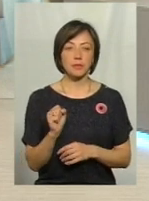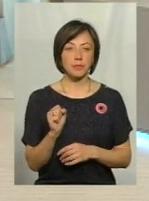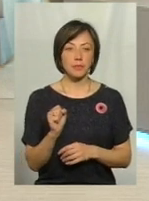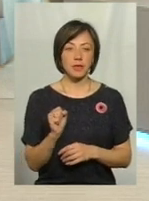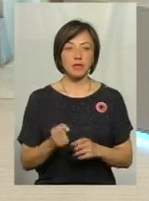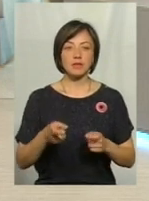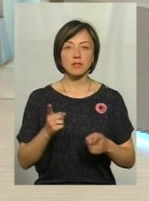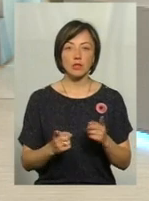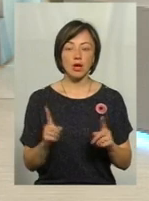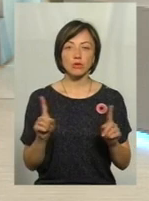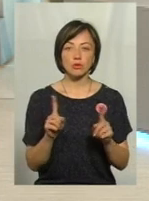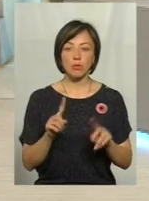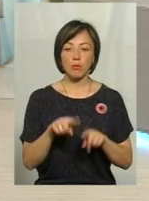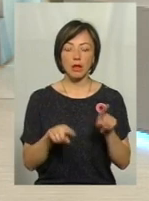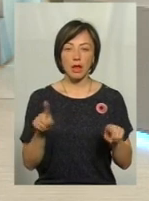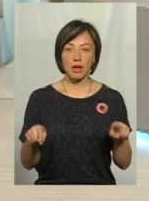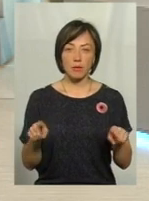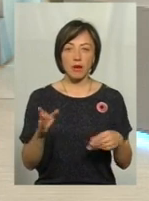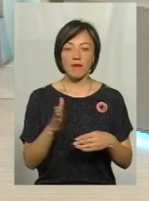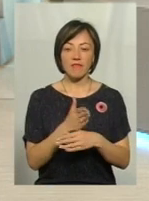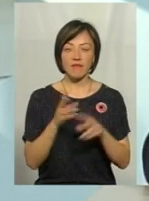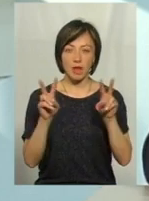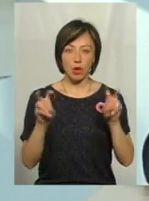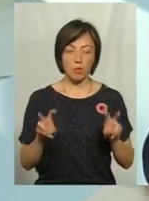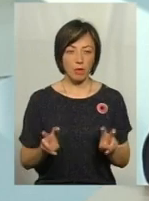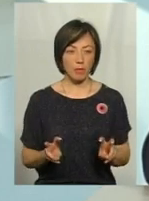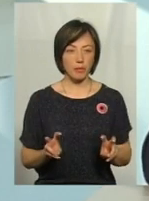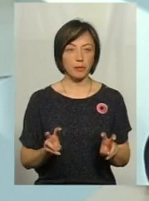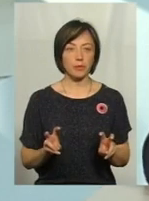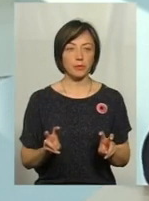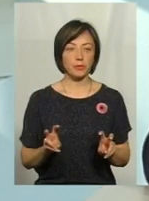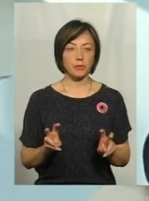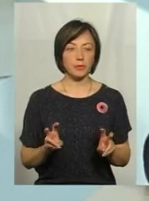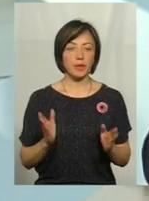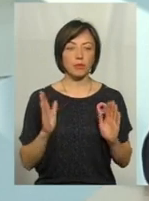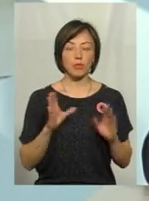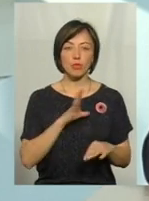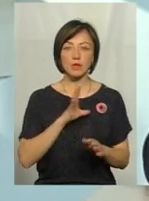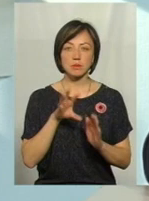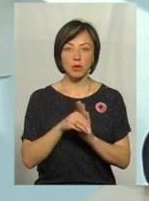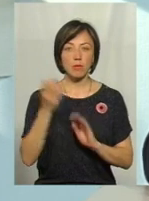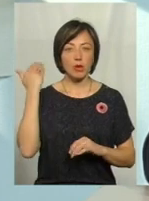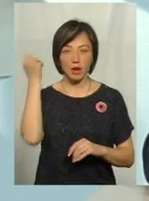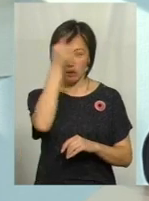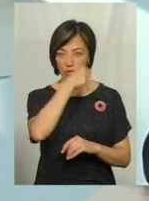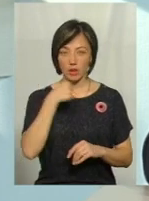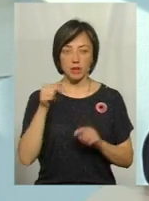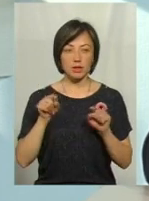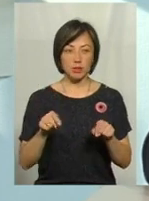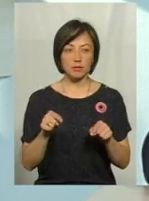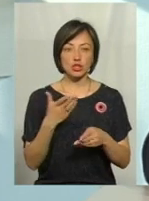Звичайно, що по деяким виробам, які були запроваджені у попередні руки, там